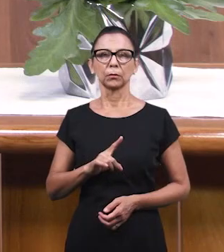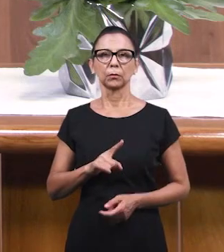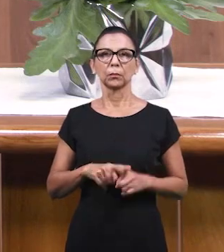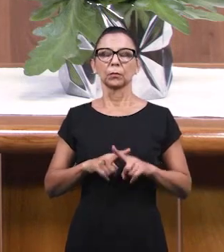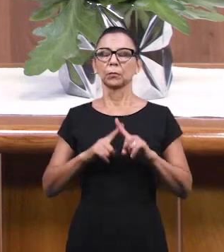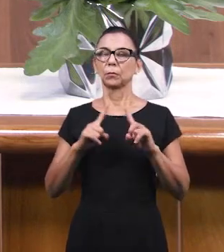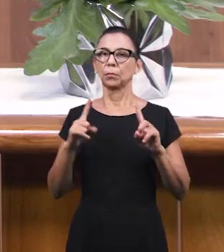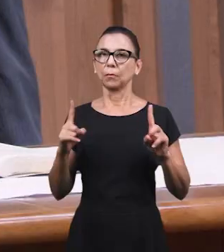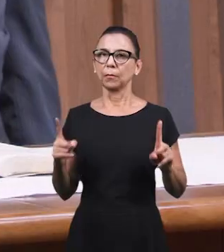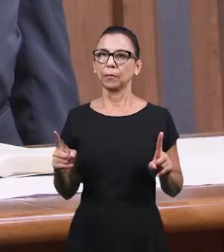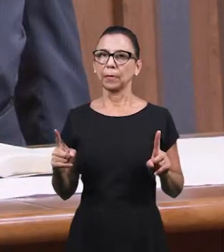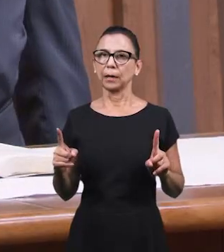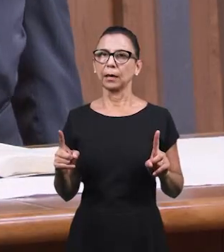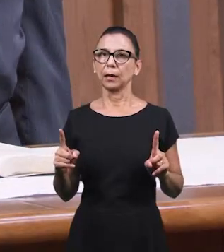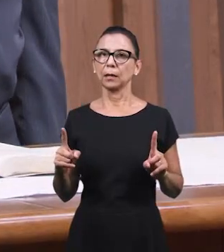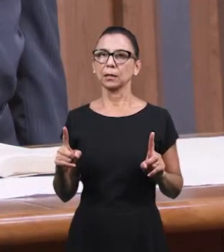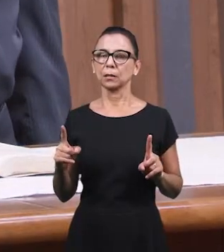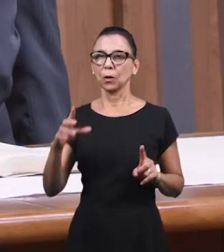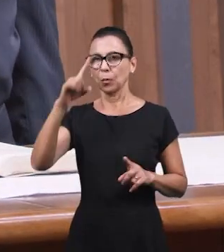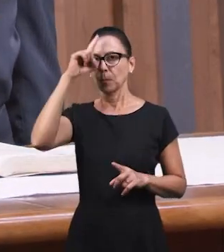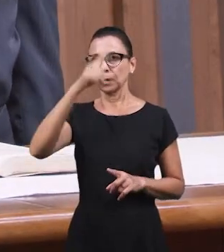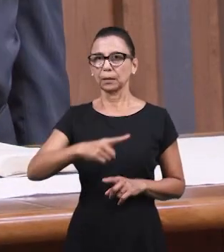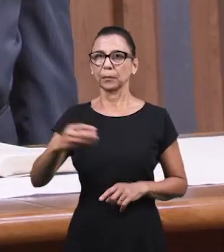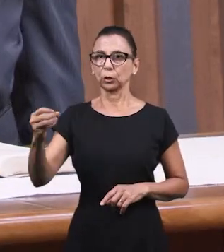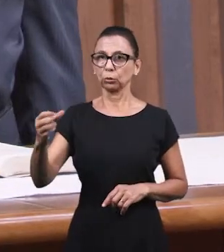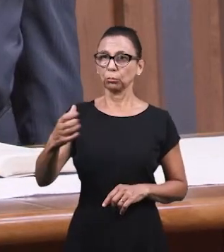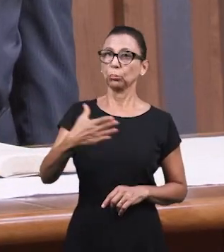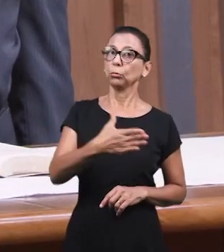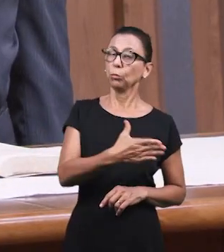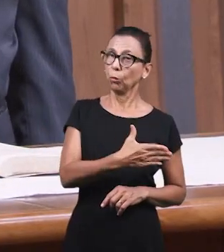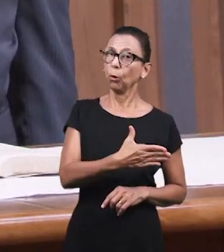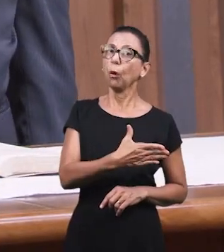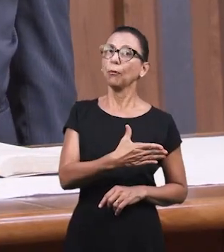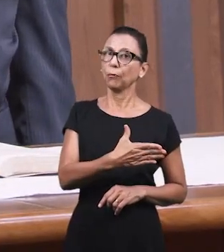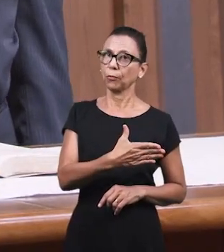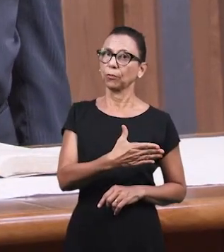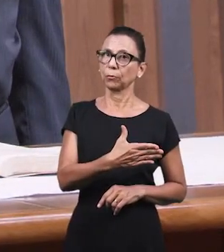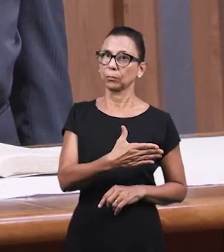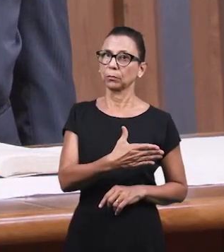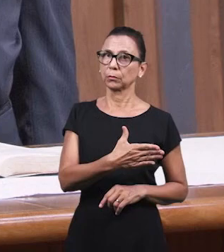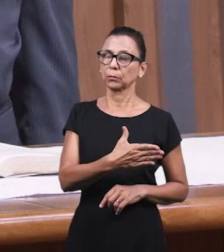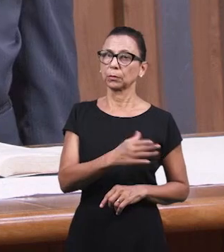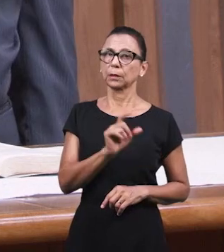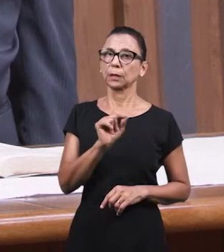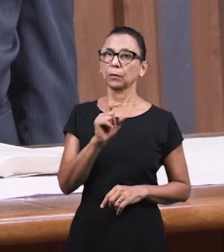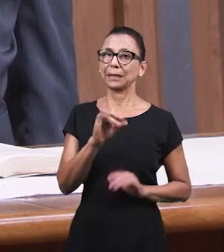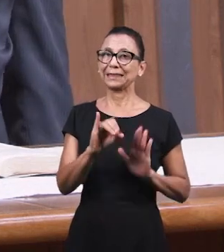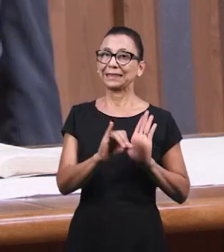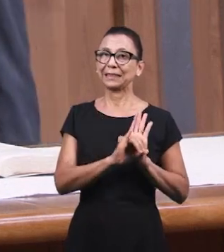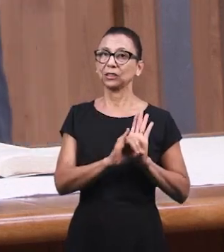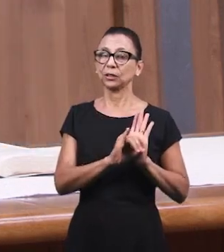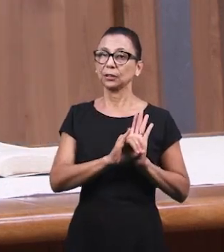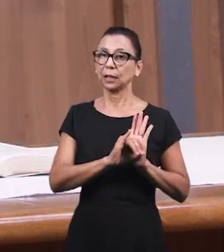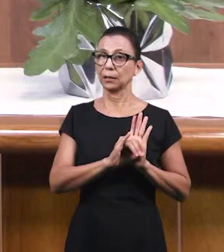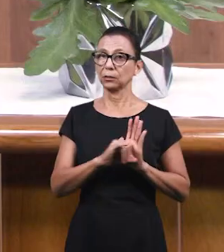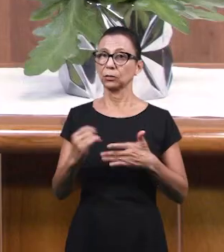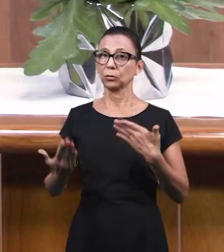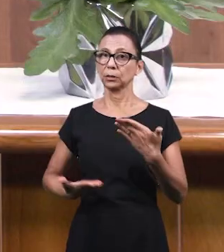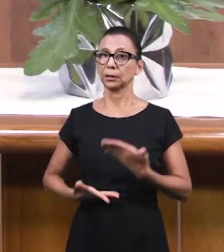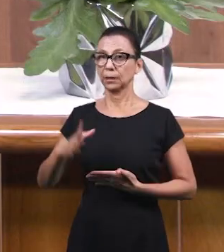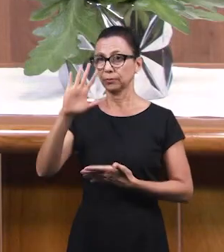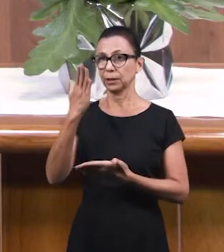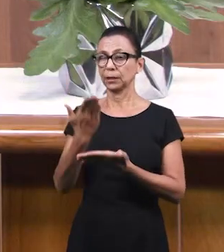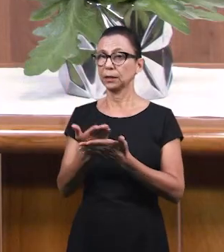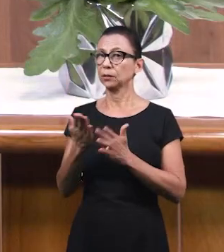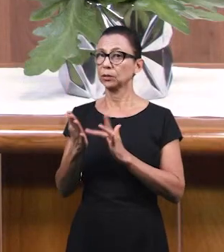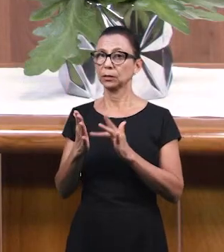Любовь Агапе. Он говорит. Новую заповедь даю вам. Это идентификация церкви. Того,